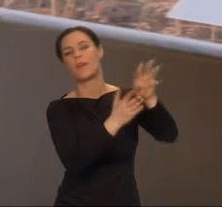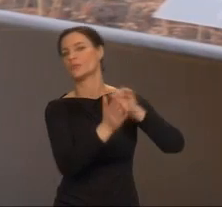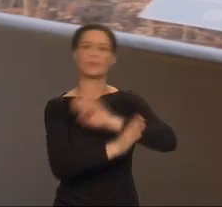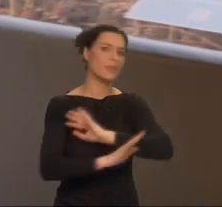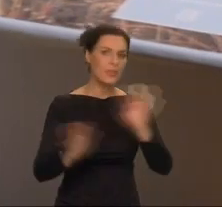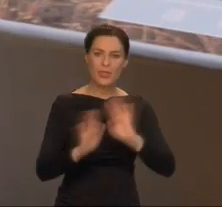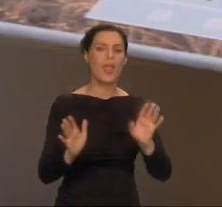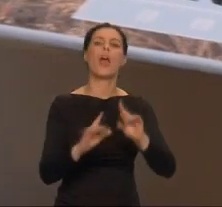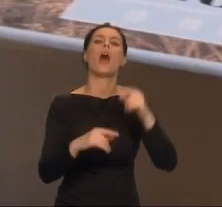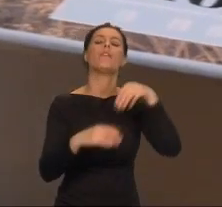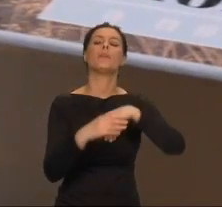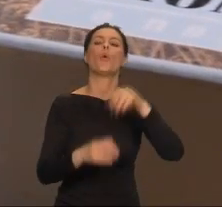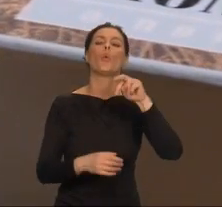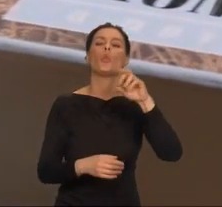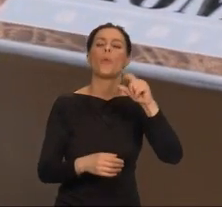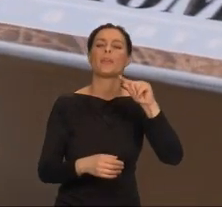Utopii ekologicznej.